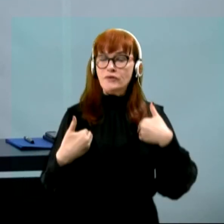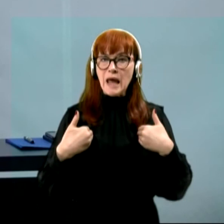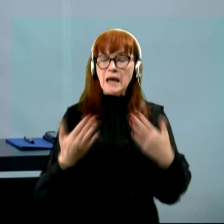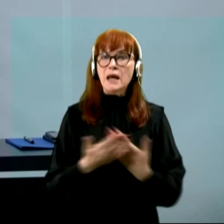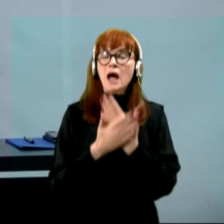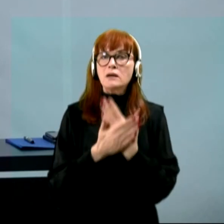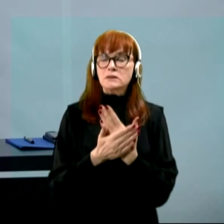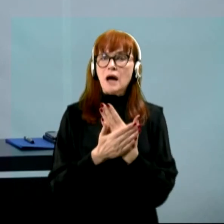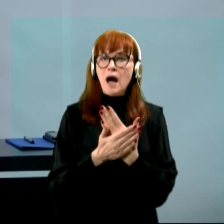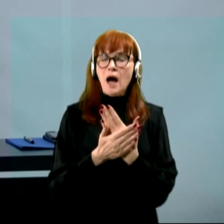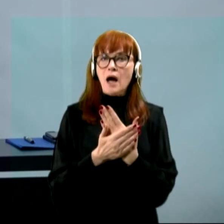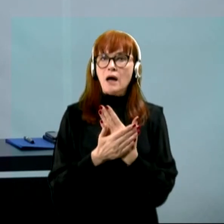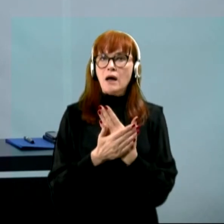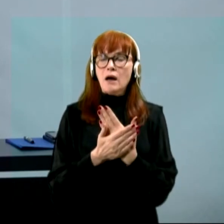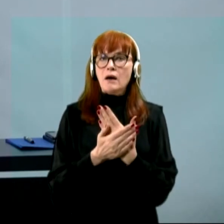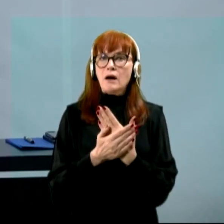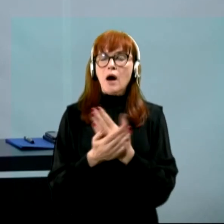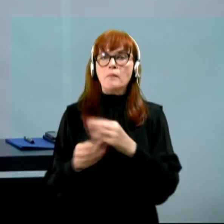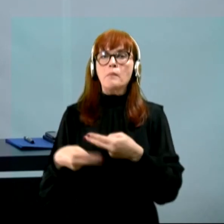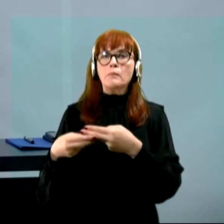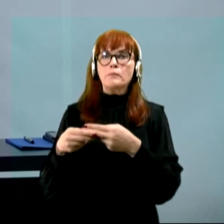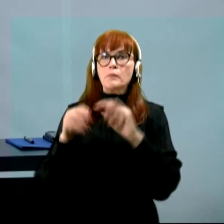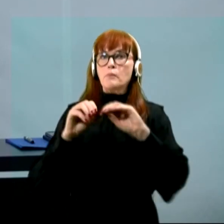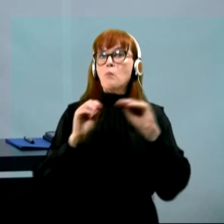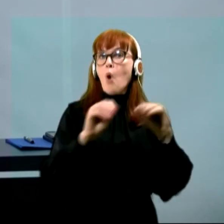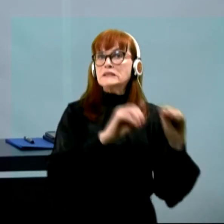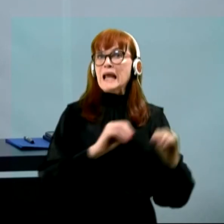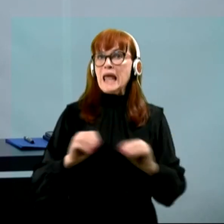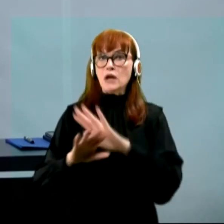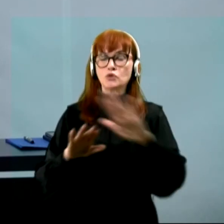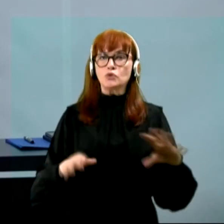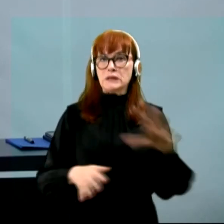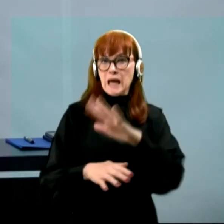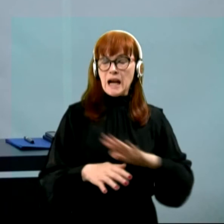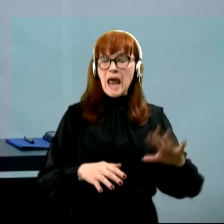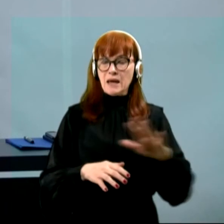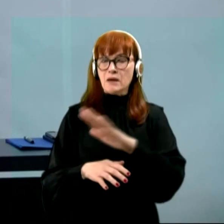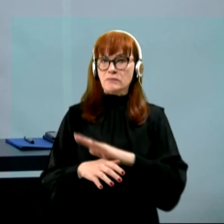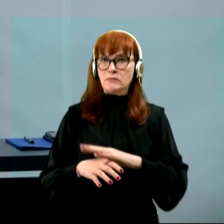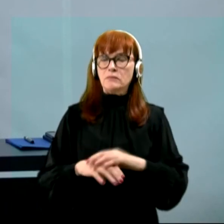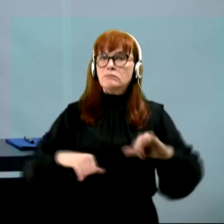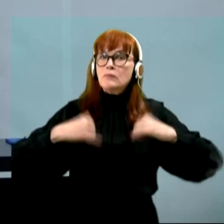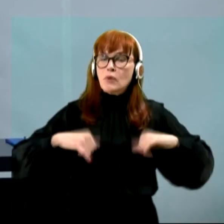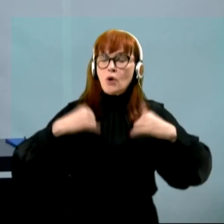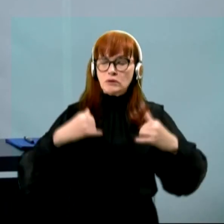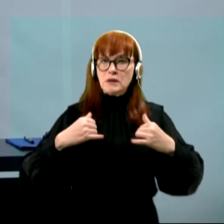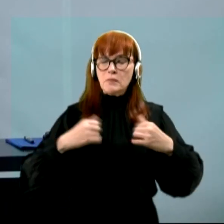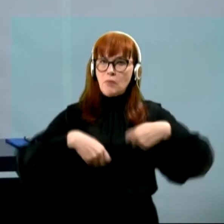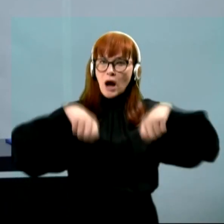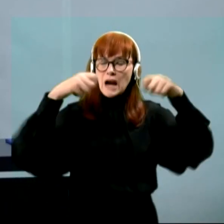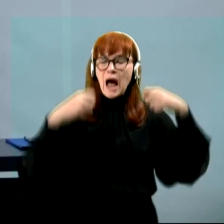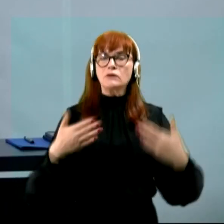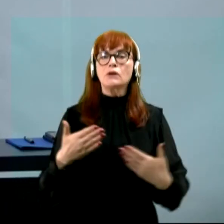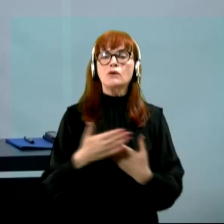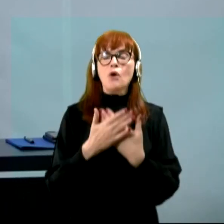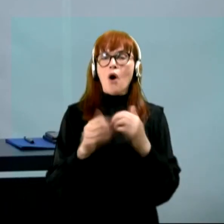za poseljenost vseh regij. Zato si aktivno prizadevamo zagradnju infrastrukture, odpiranje novih